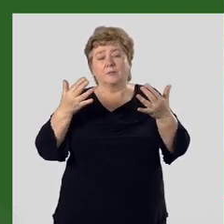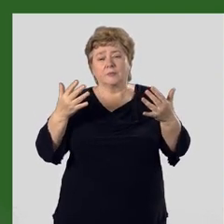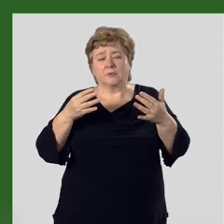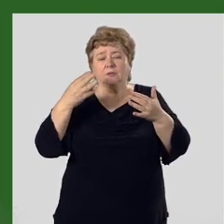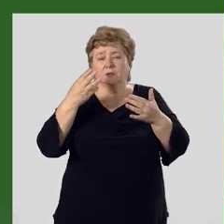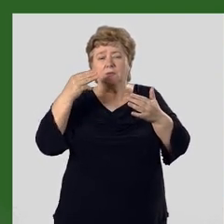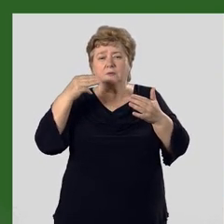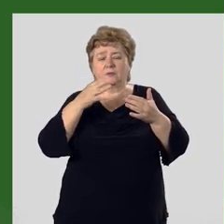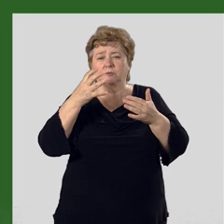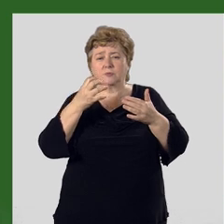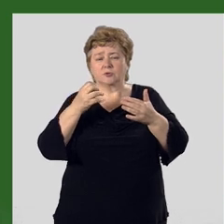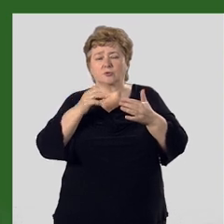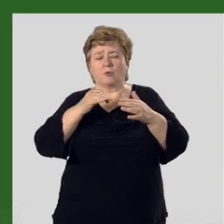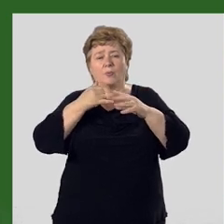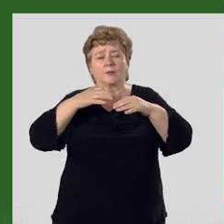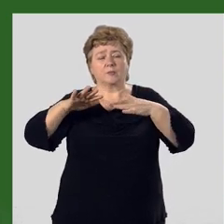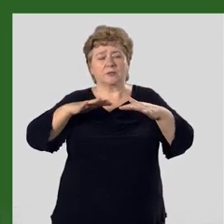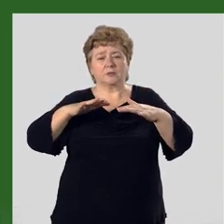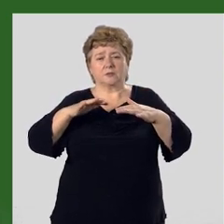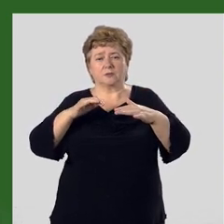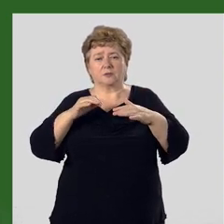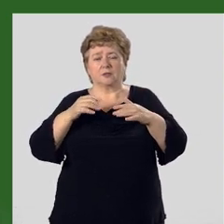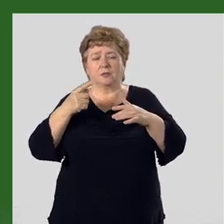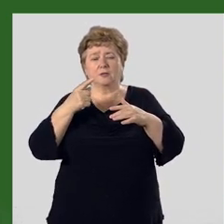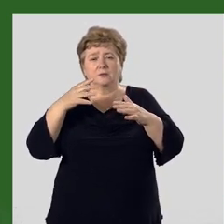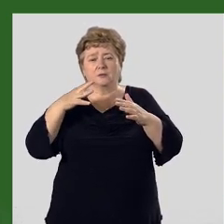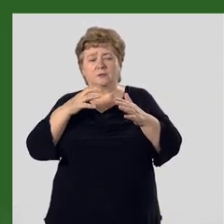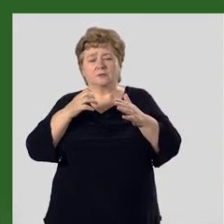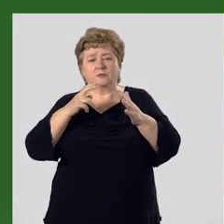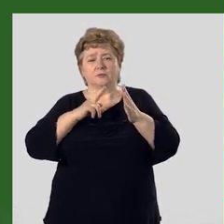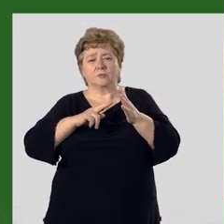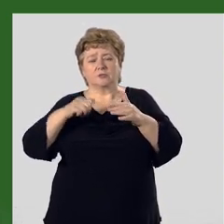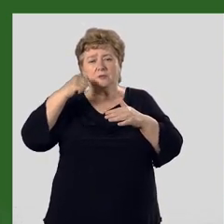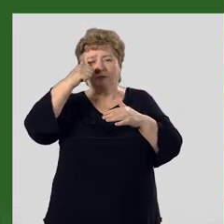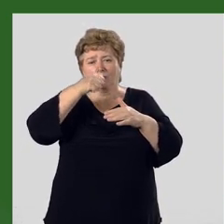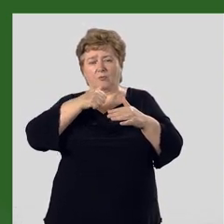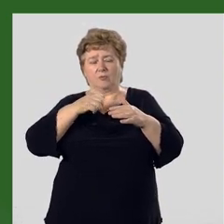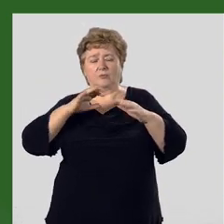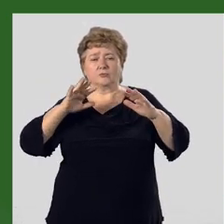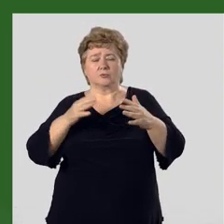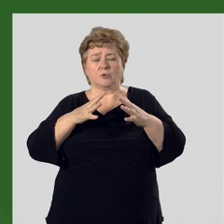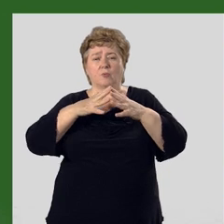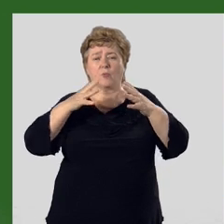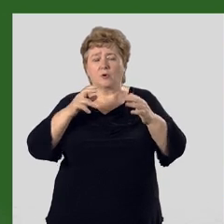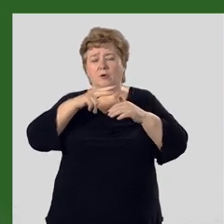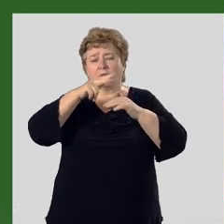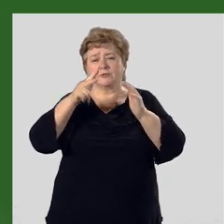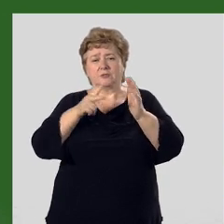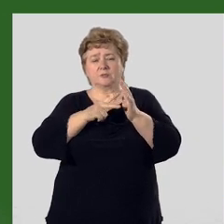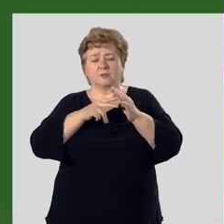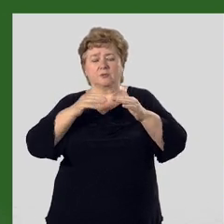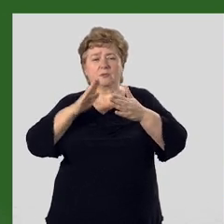3500 землетрясений. С 1970 года произошло более 18